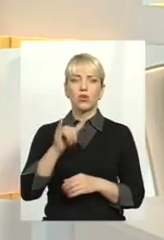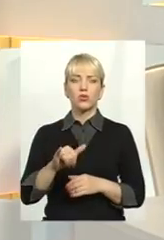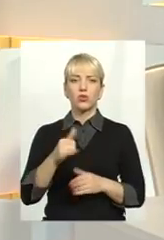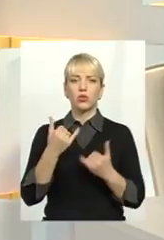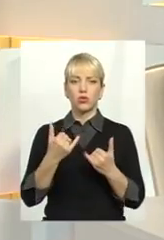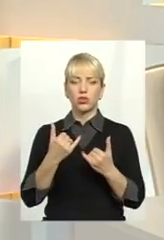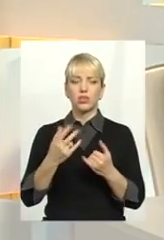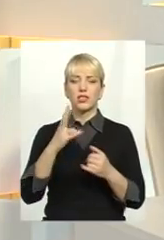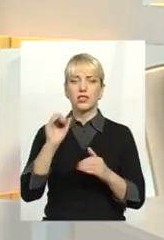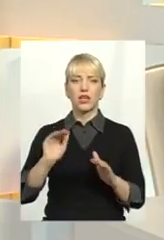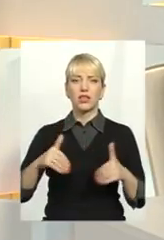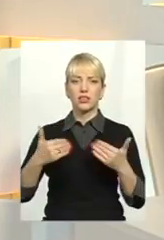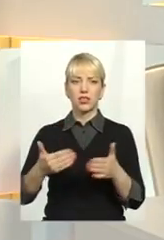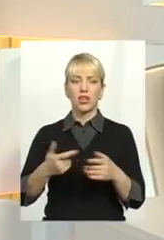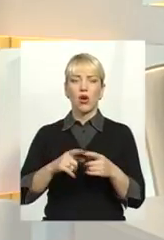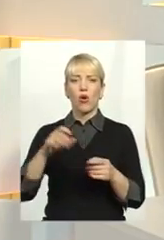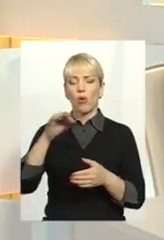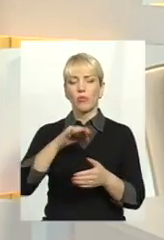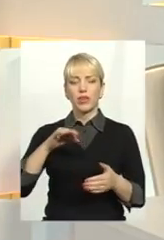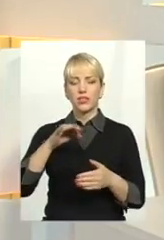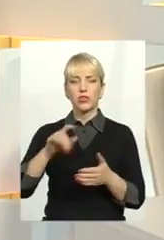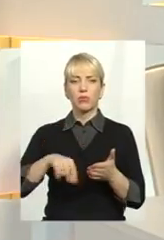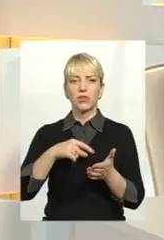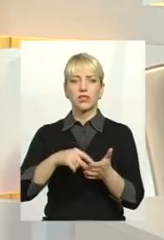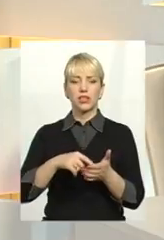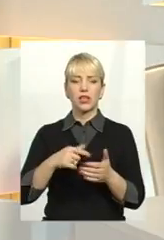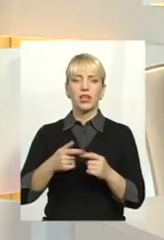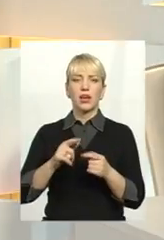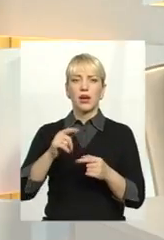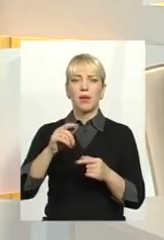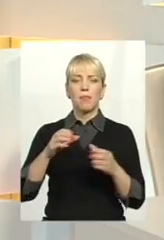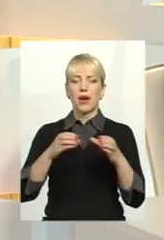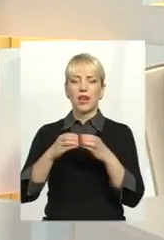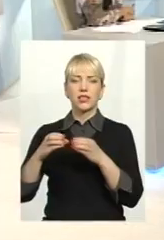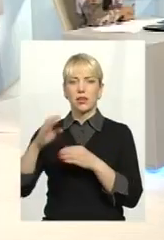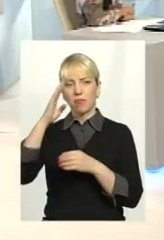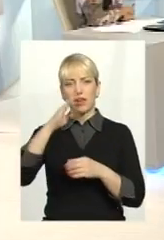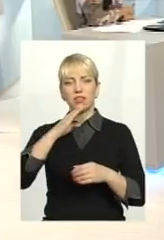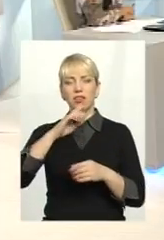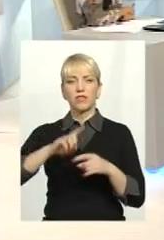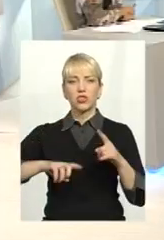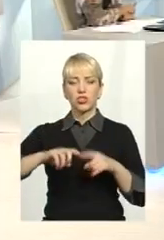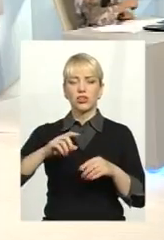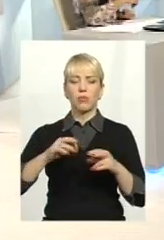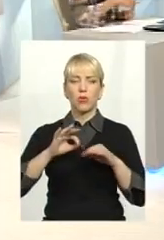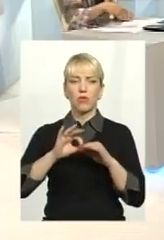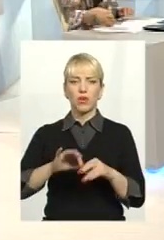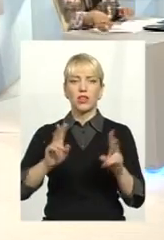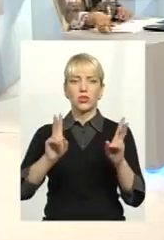сьогодні за ініціативи обласної міської партійних організацій «Батьківщини» провели таку зустріч, форум